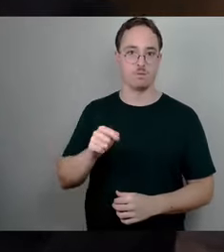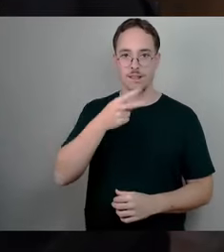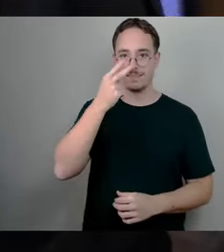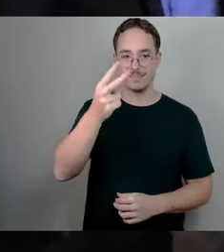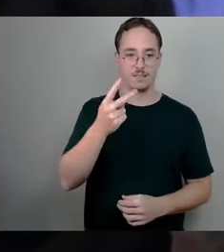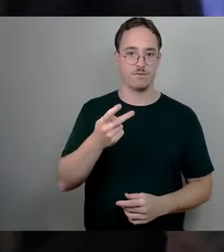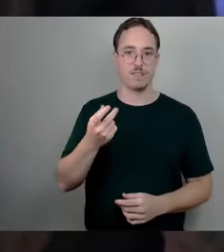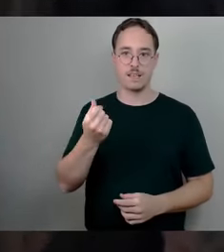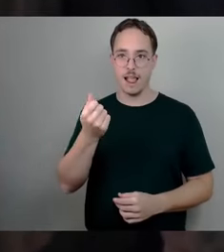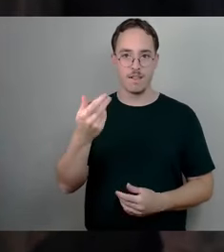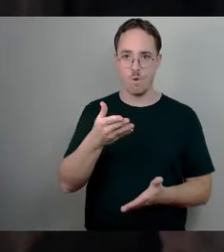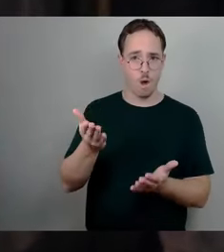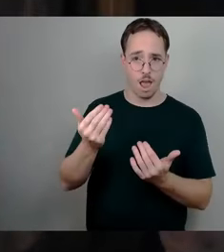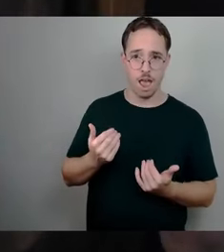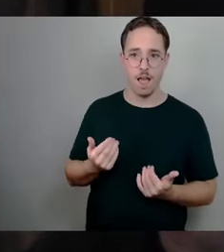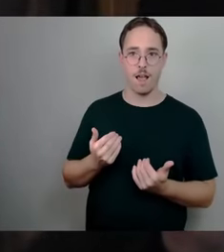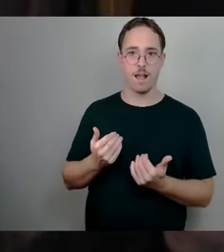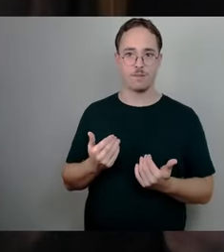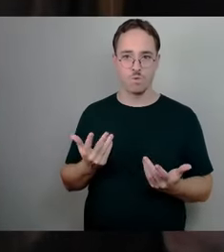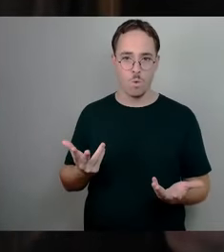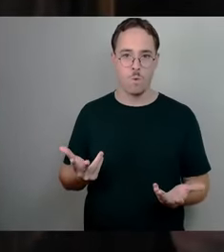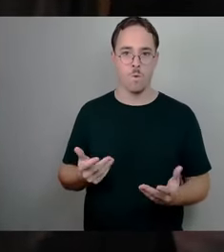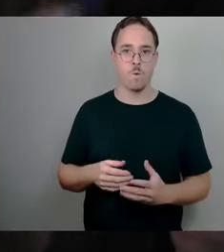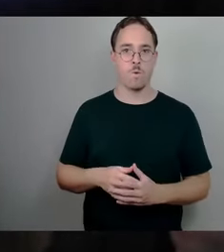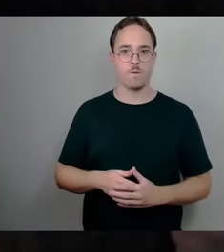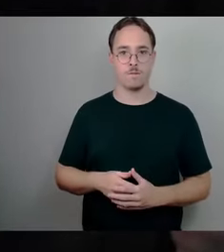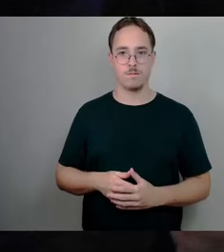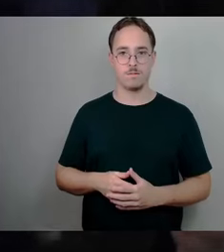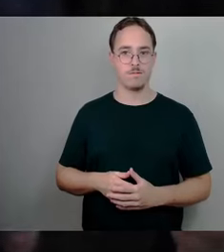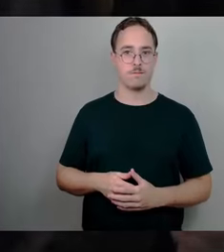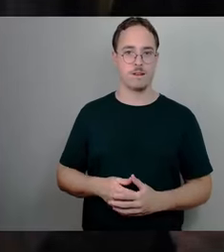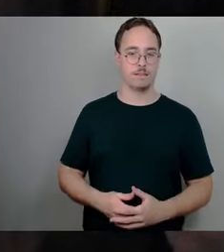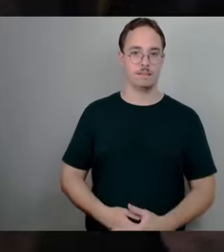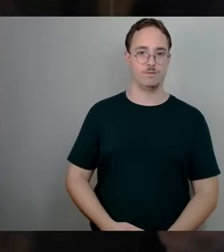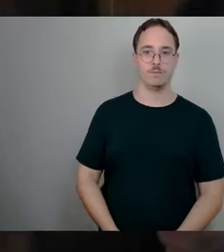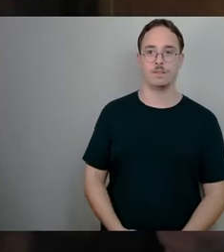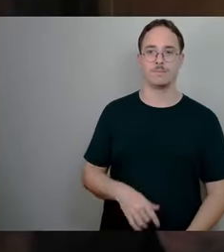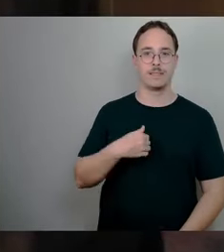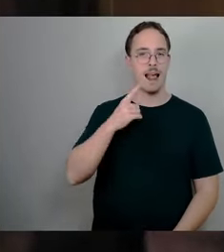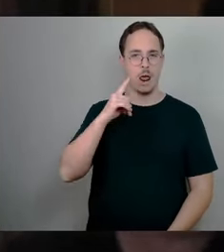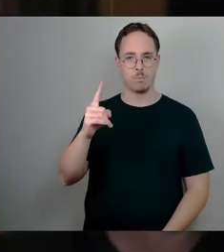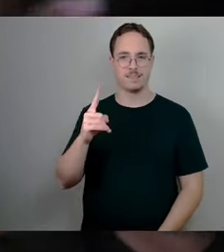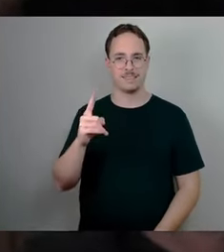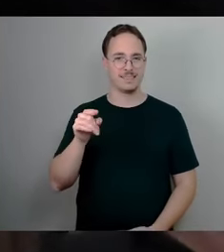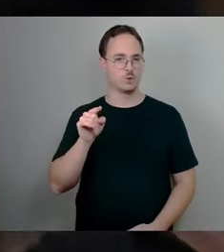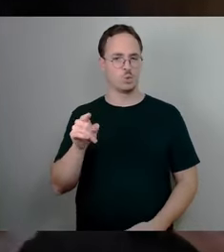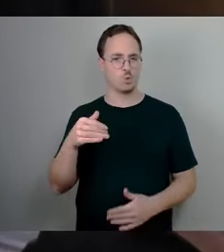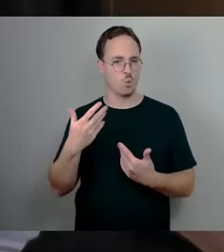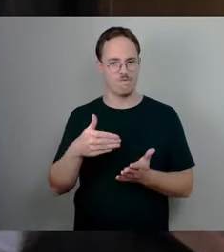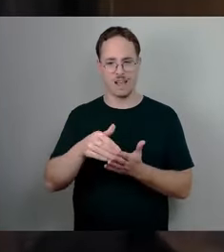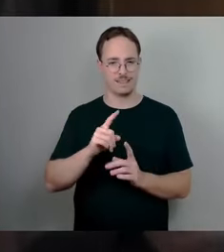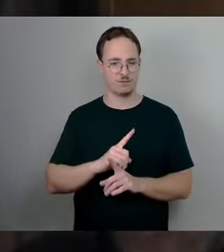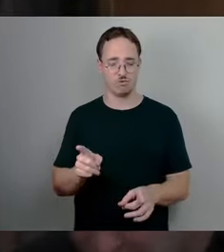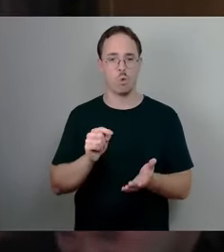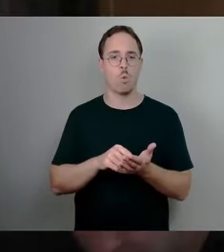anschließend noch herkommt, vielleicht zusätzlich. Ich glaube aus zwei Gründen sollte man den Weg nicht weiter verfolgen. Also zum ersten